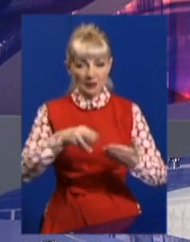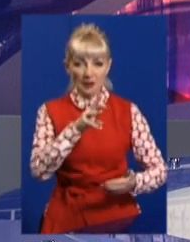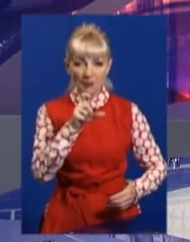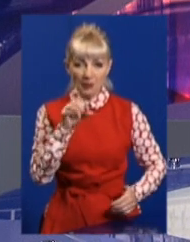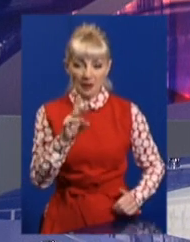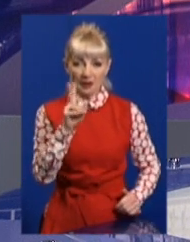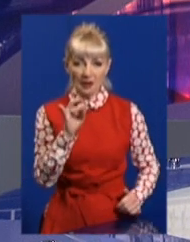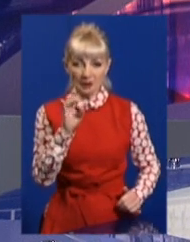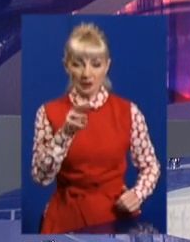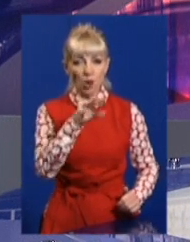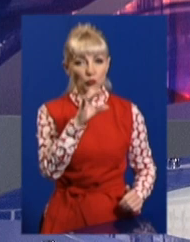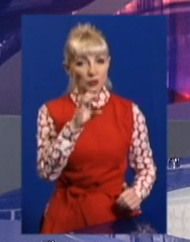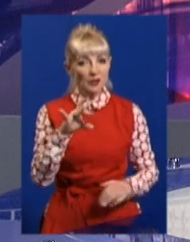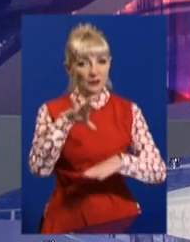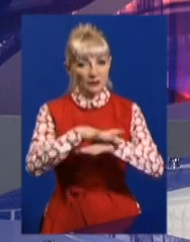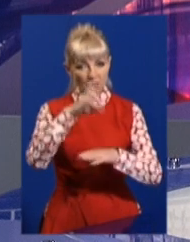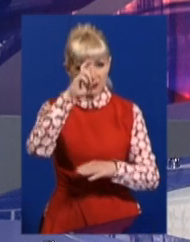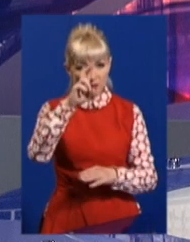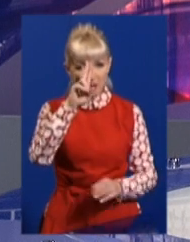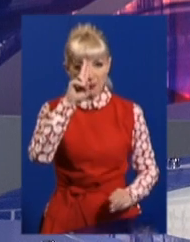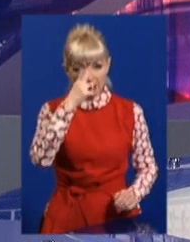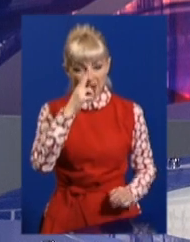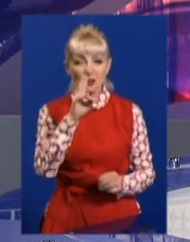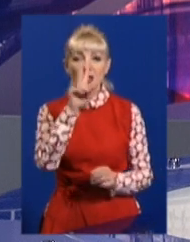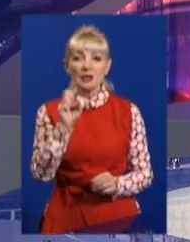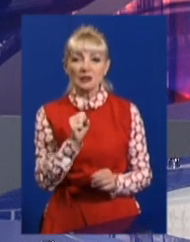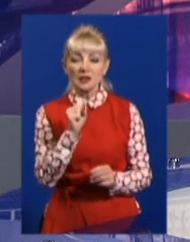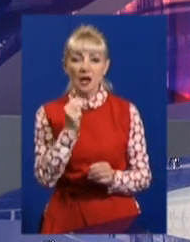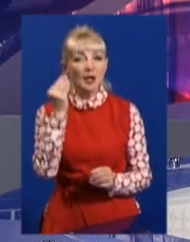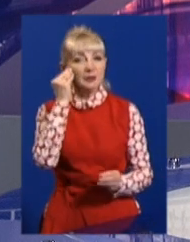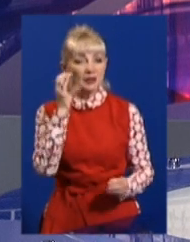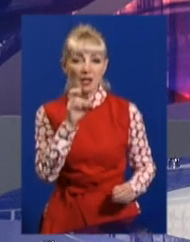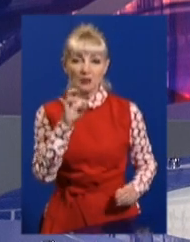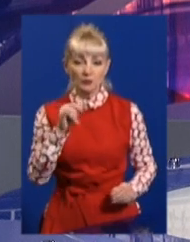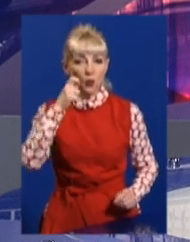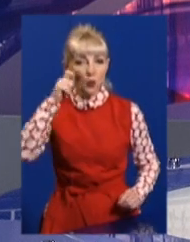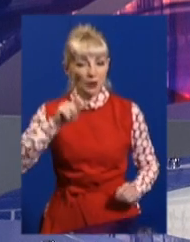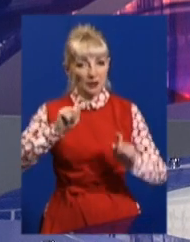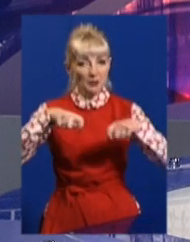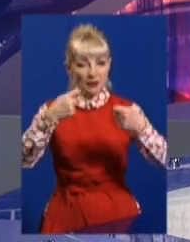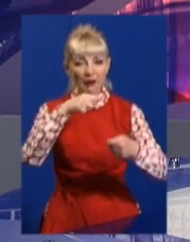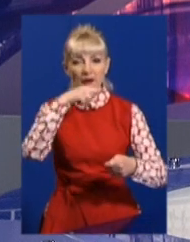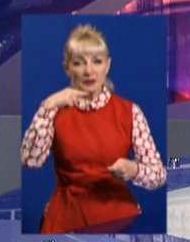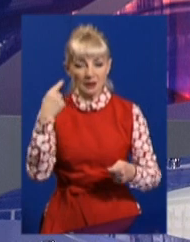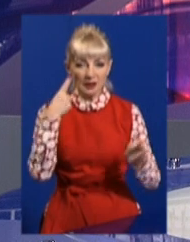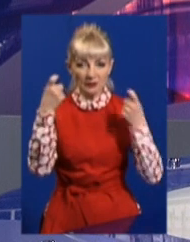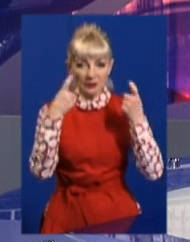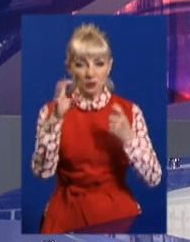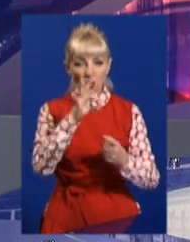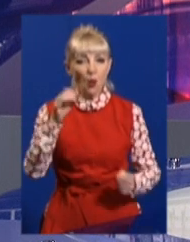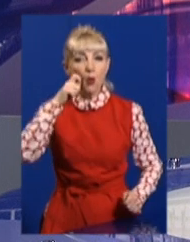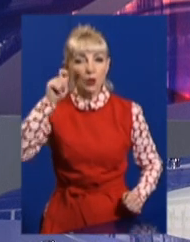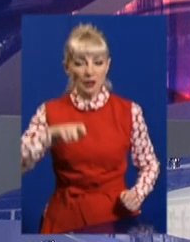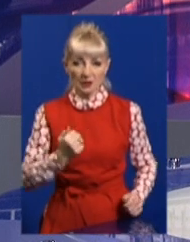Кернес. Мусєєва підозрюють у державній зраді. За версією Служби безпеки України, посадовець передавав росіянам інформацію про українських